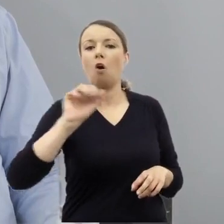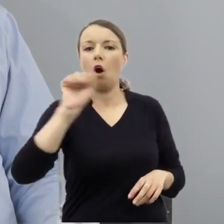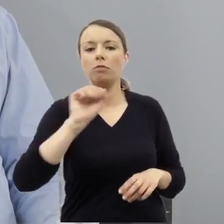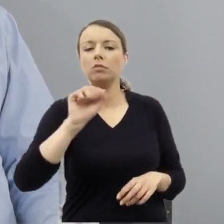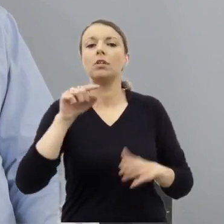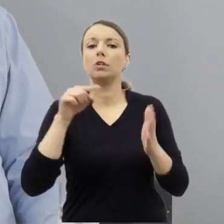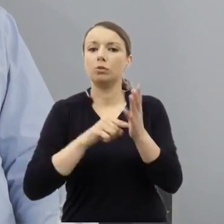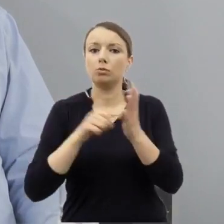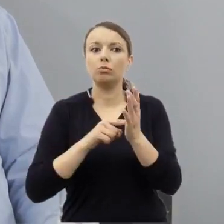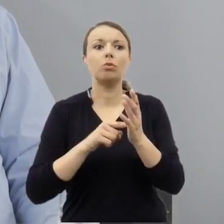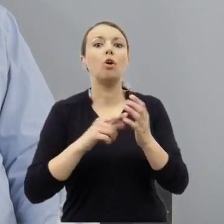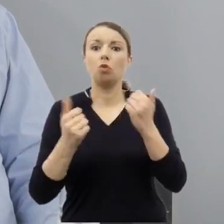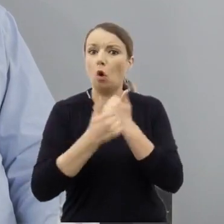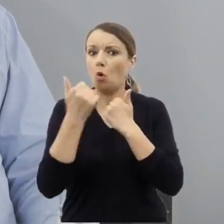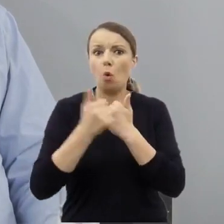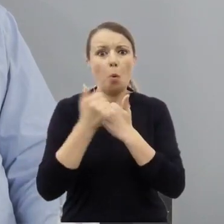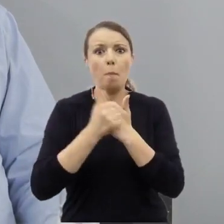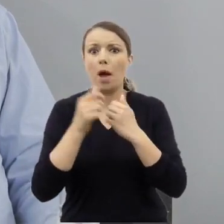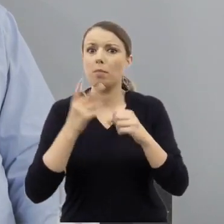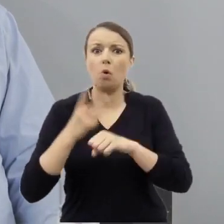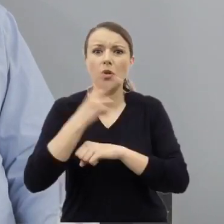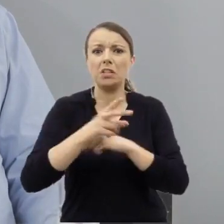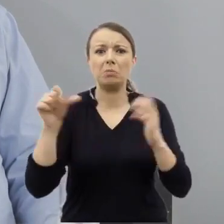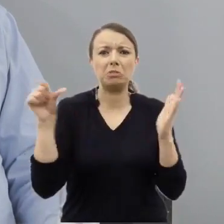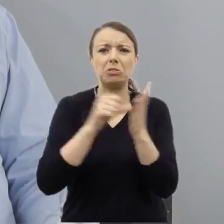tysiąc stronicowych, które